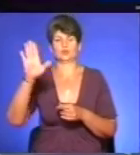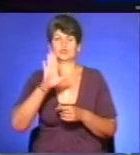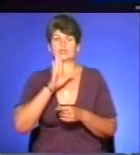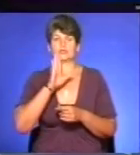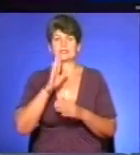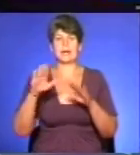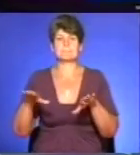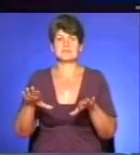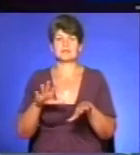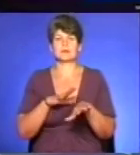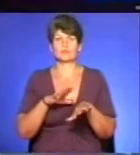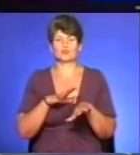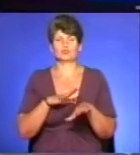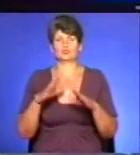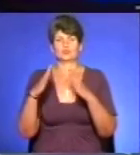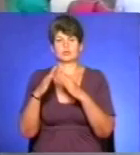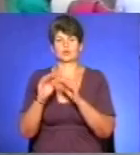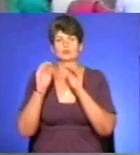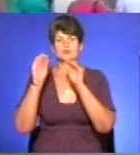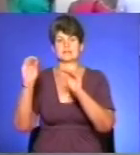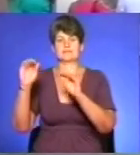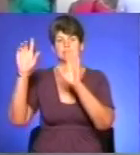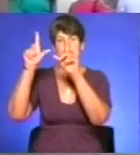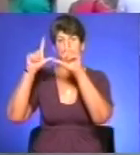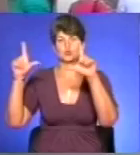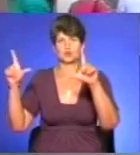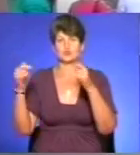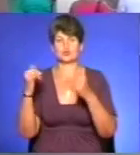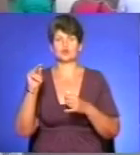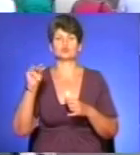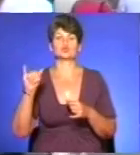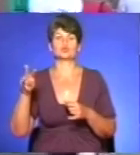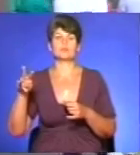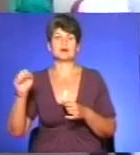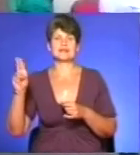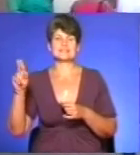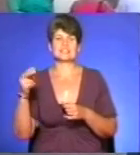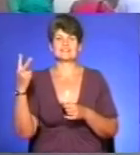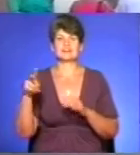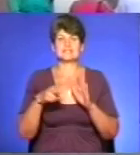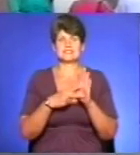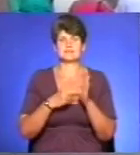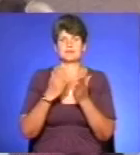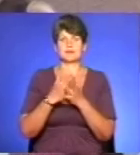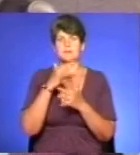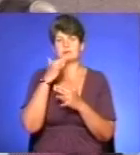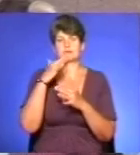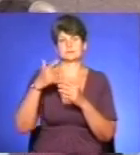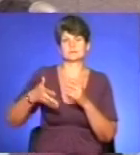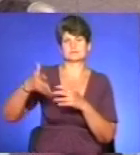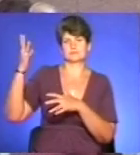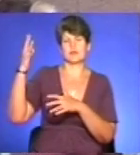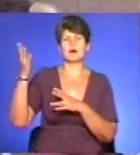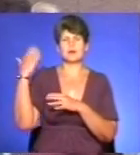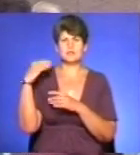її будинок, встановили меморіальну дошку. Сьогодні на вулиці Чумацькій, 27 у Тернополі височіє багатоповерхівка. Але на цьому ж